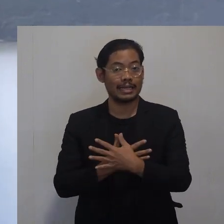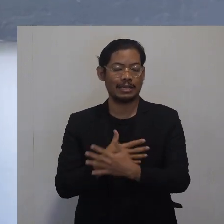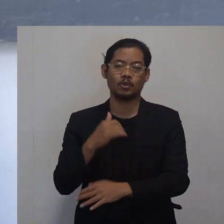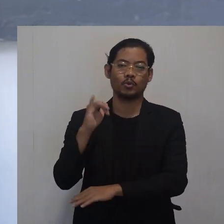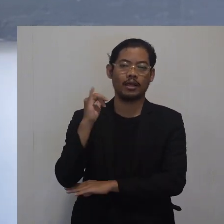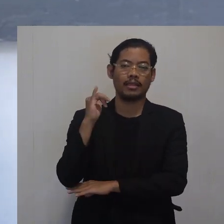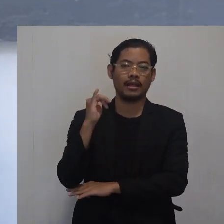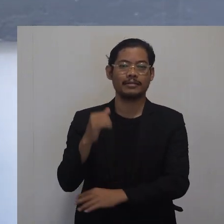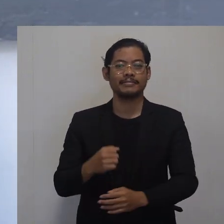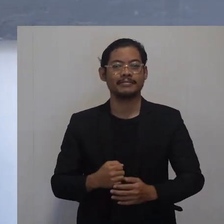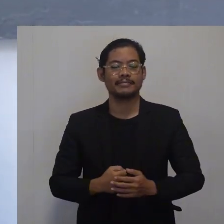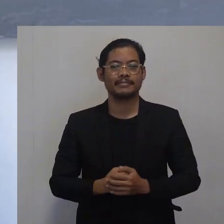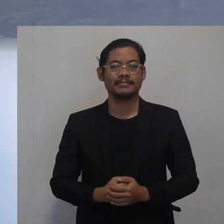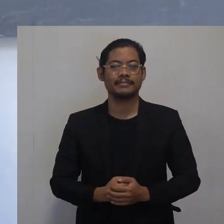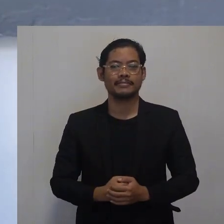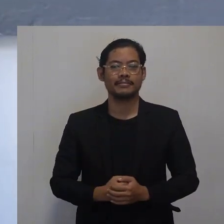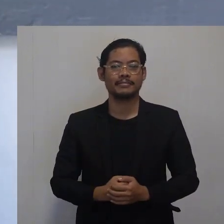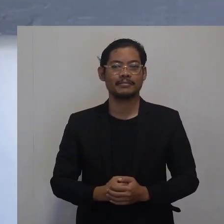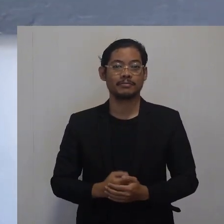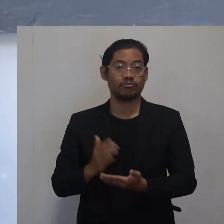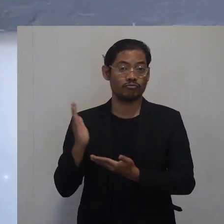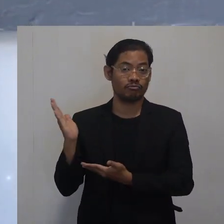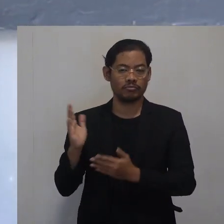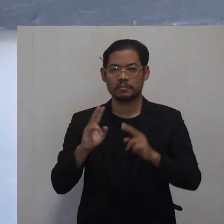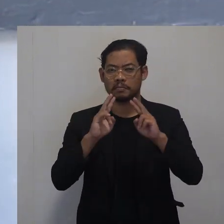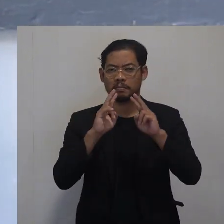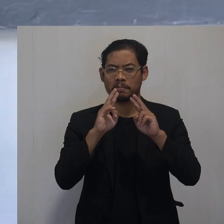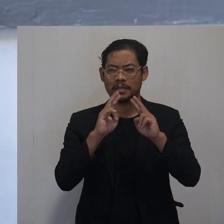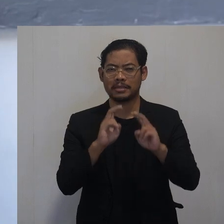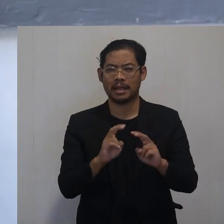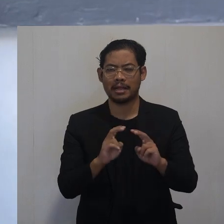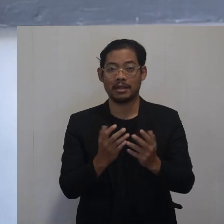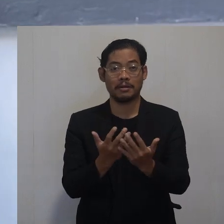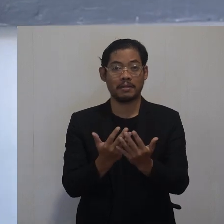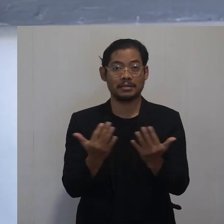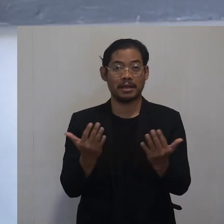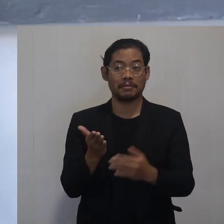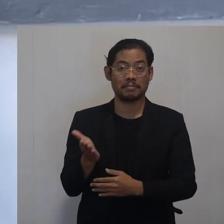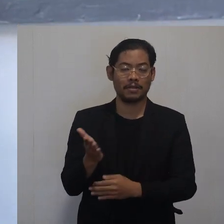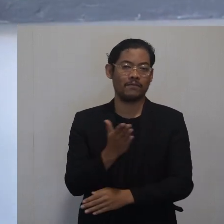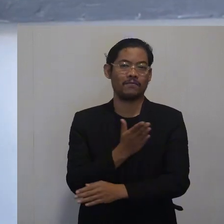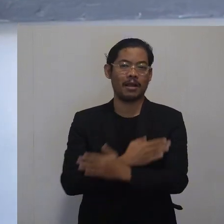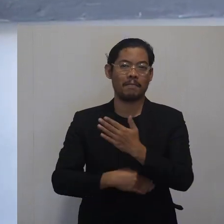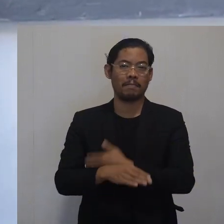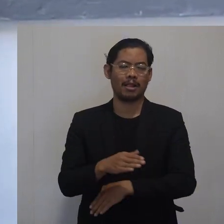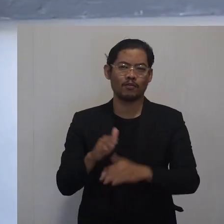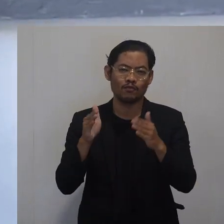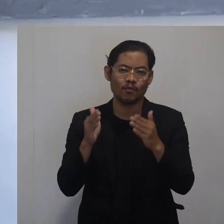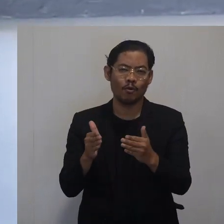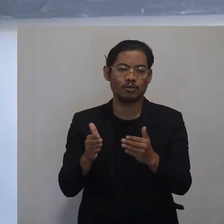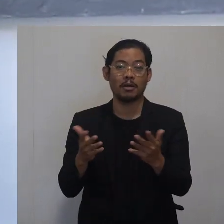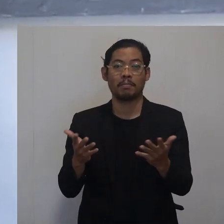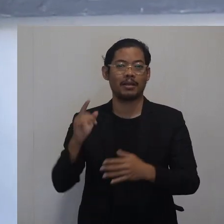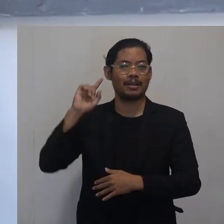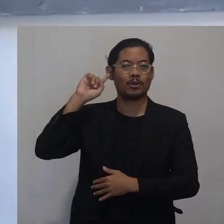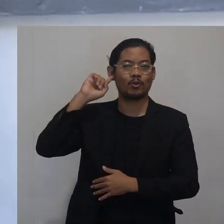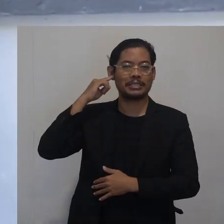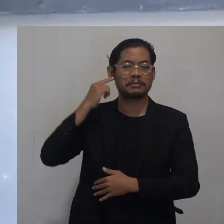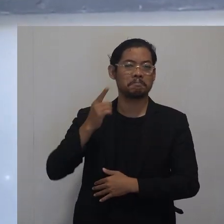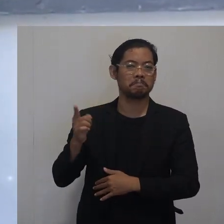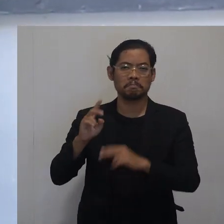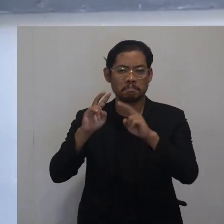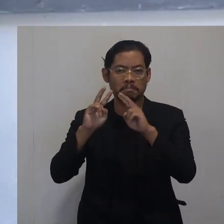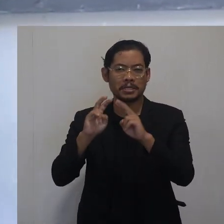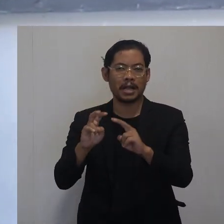Kalinjaga, Yogyakarta. Berdasarkan riset saya, dari kalangan masyarakat di kobul, khususnya masyarakat di